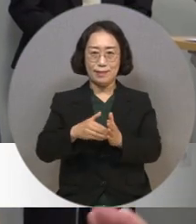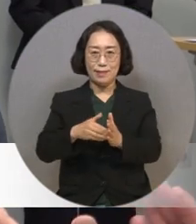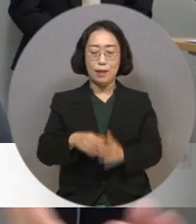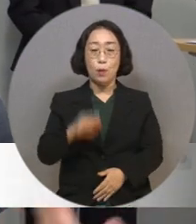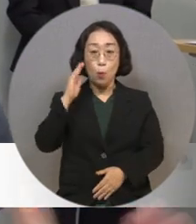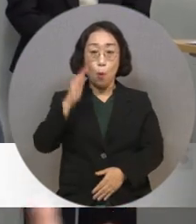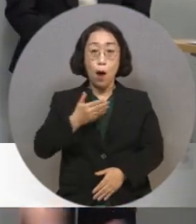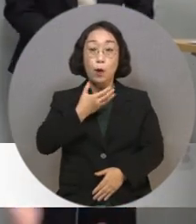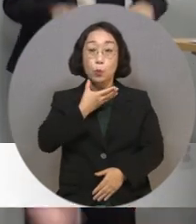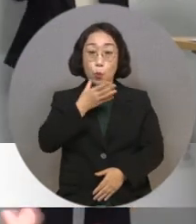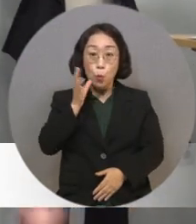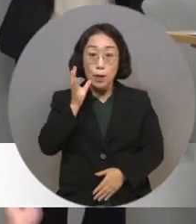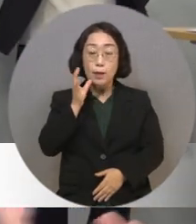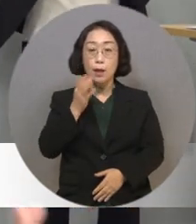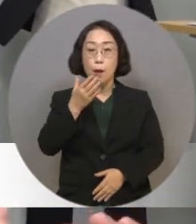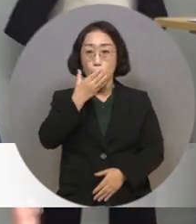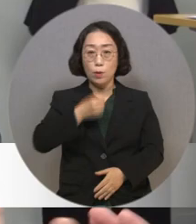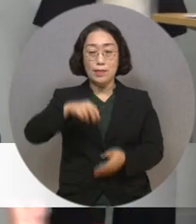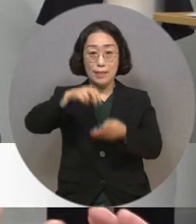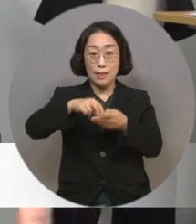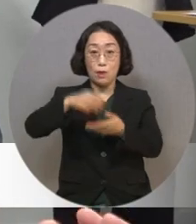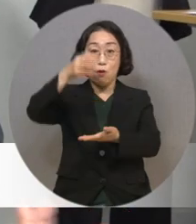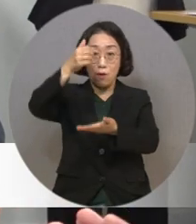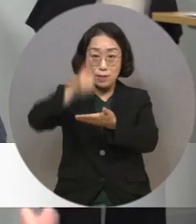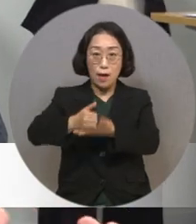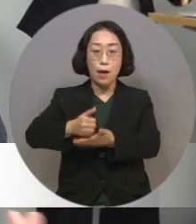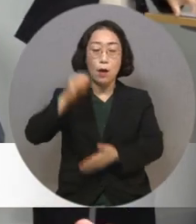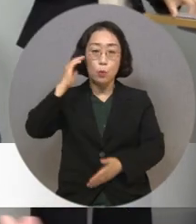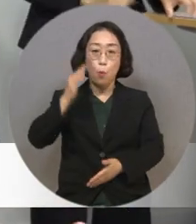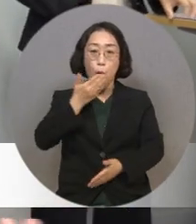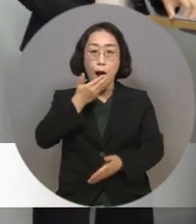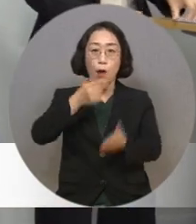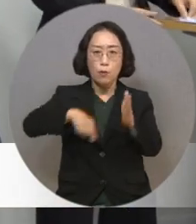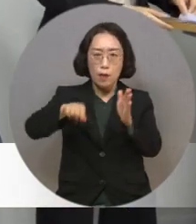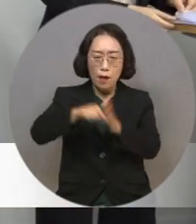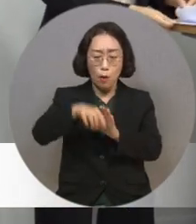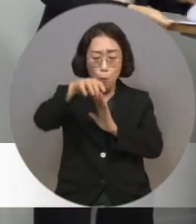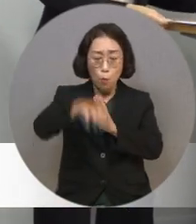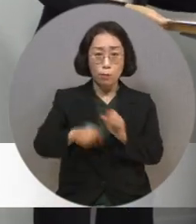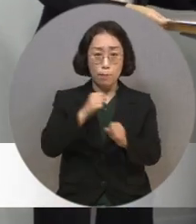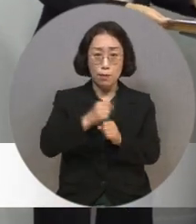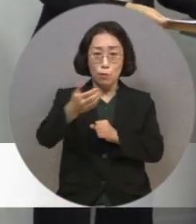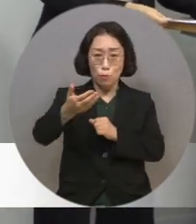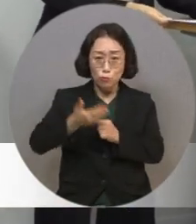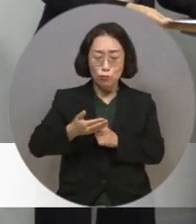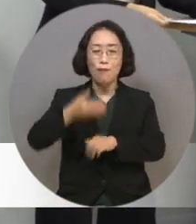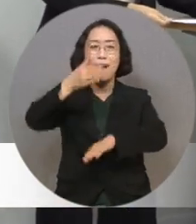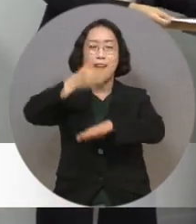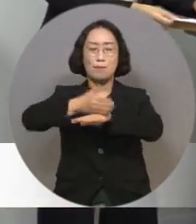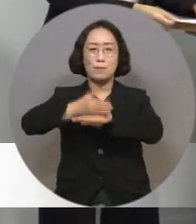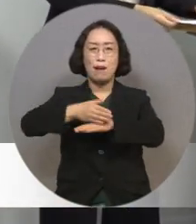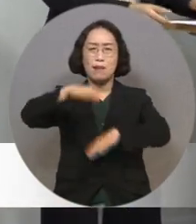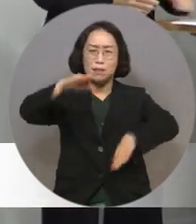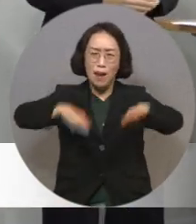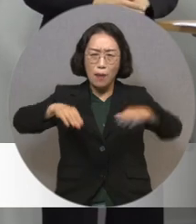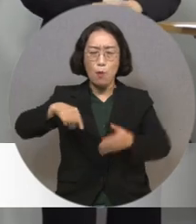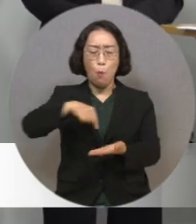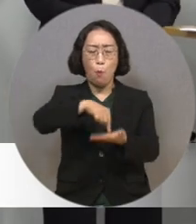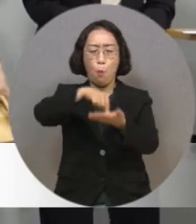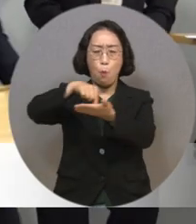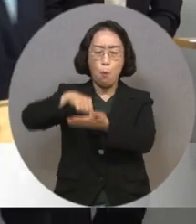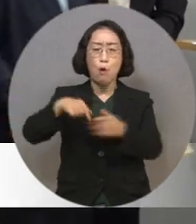농아노인복지센터장은 농아인을 위한 공간 마련에 감사드린다며 사회적 차별과 고독을